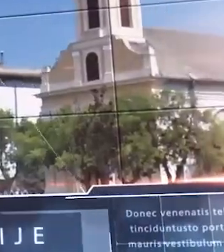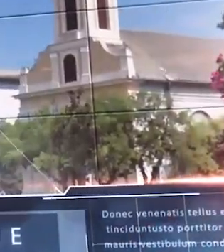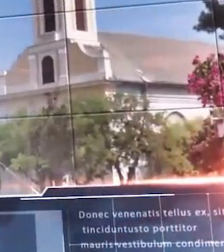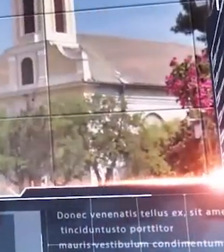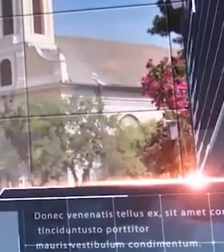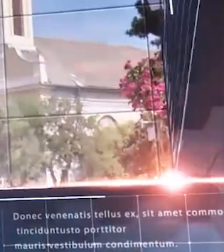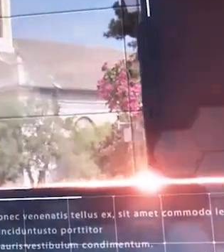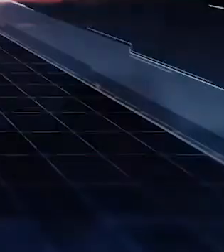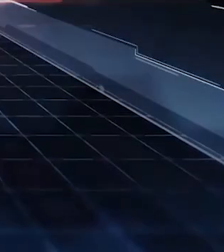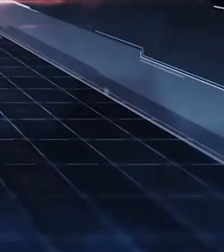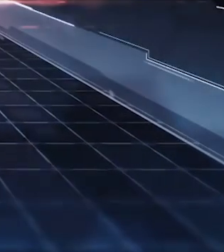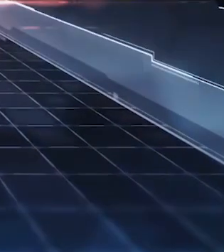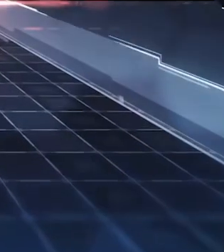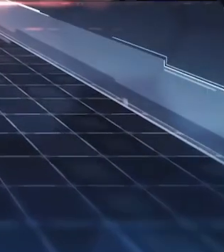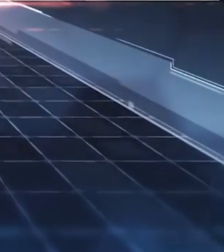Hvala što